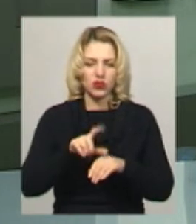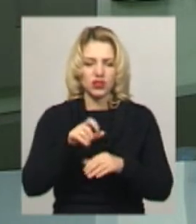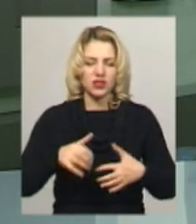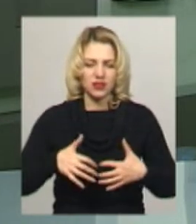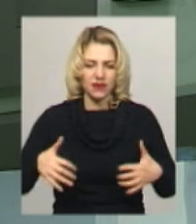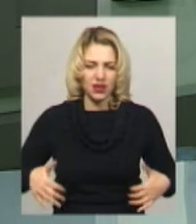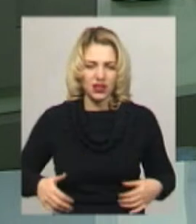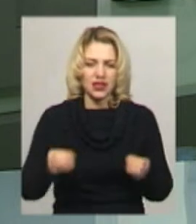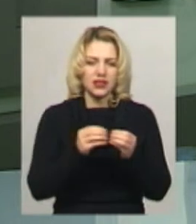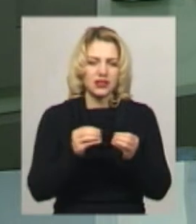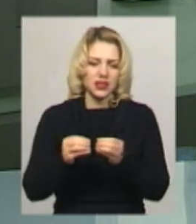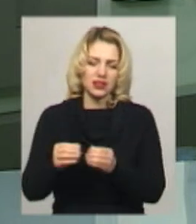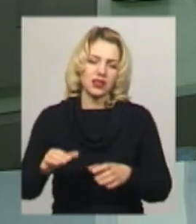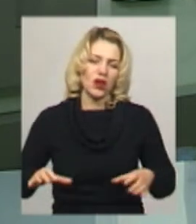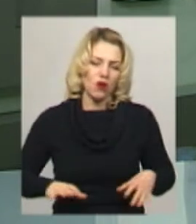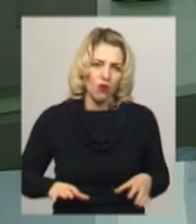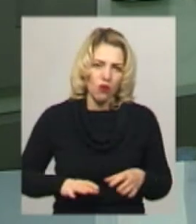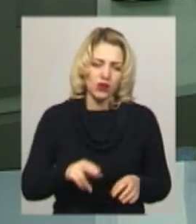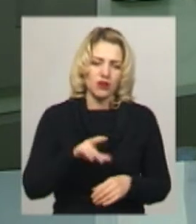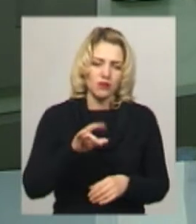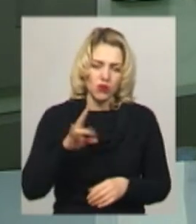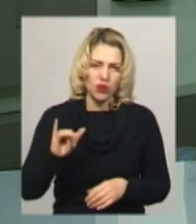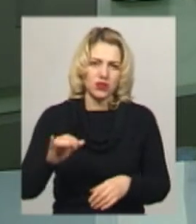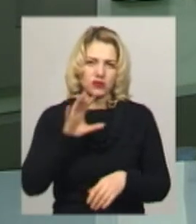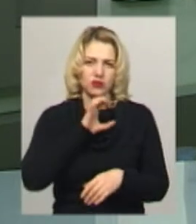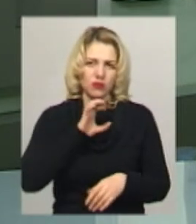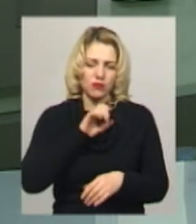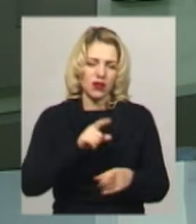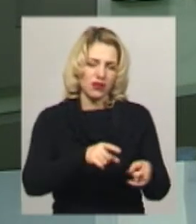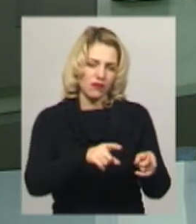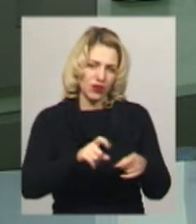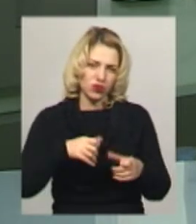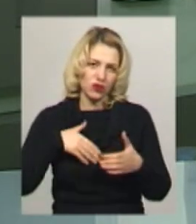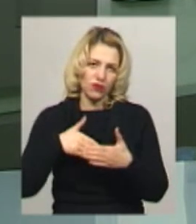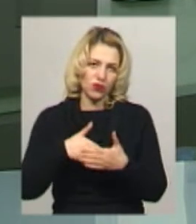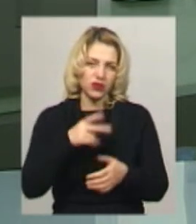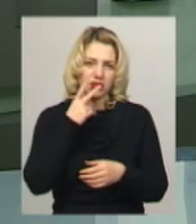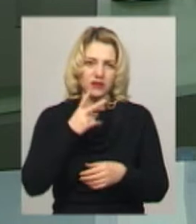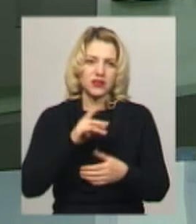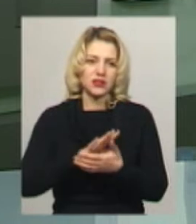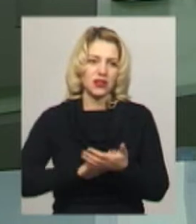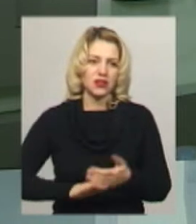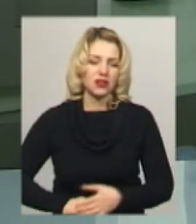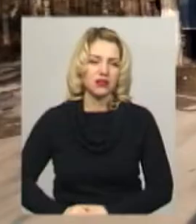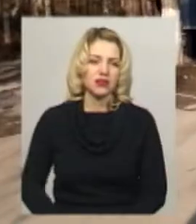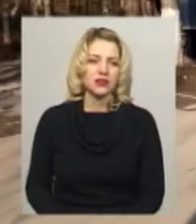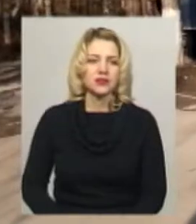кони, а також поні та три собаки волонтери у супроводі поліції вилучили. Як усе відбувалося – дивіться в сюжеті.